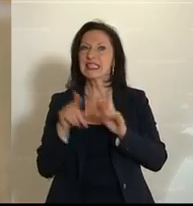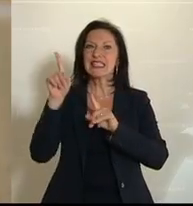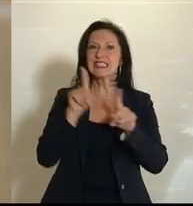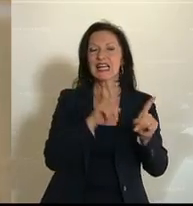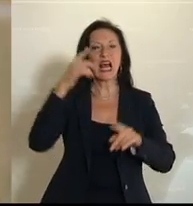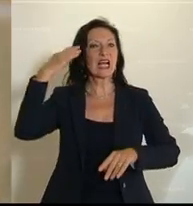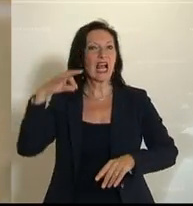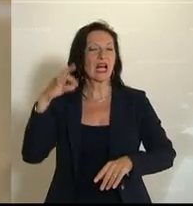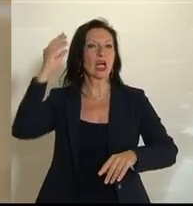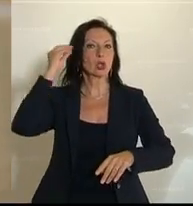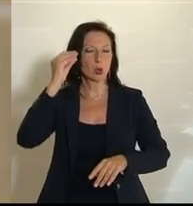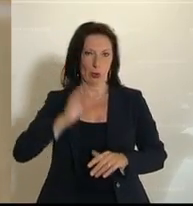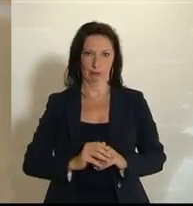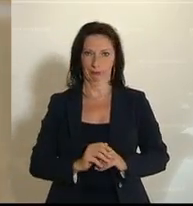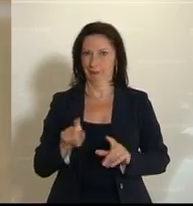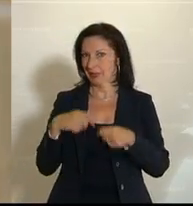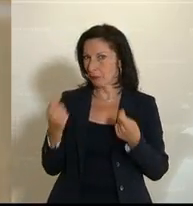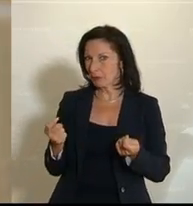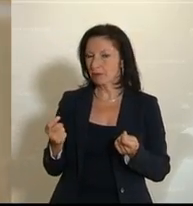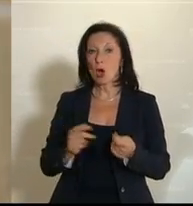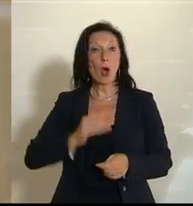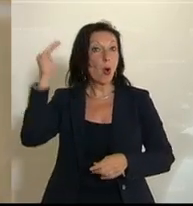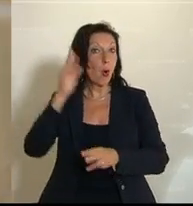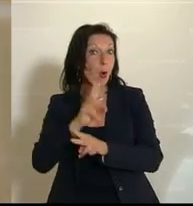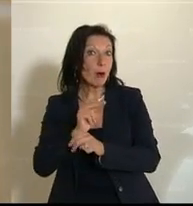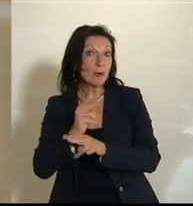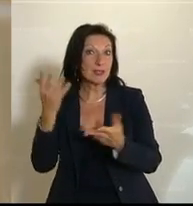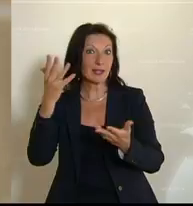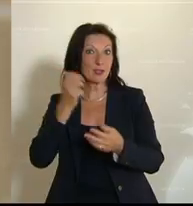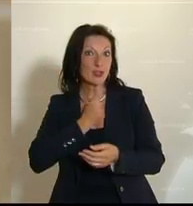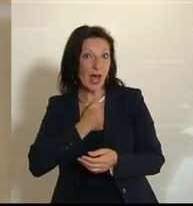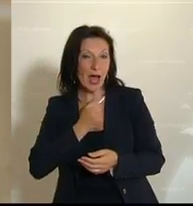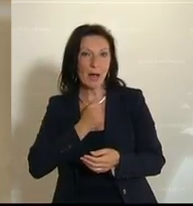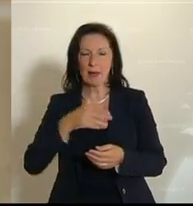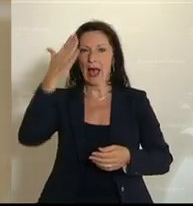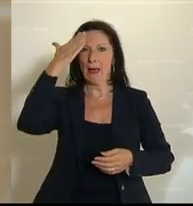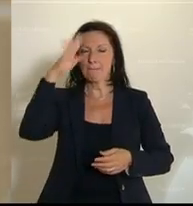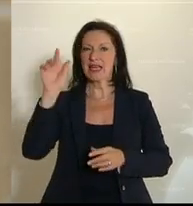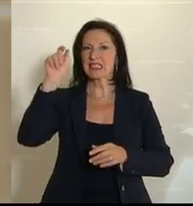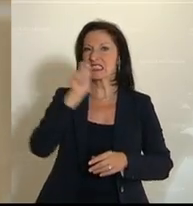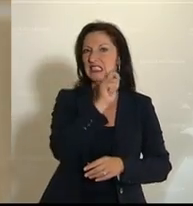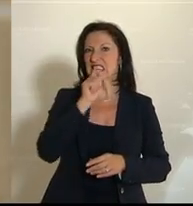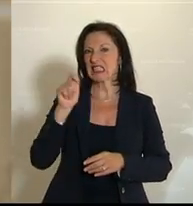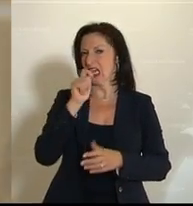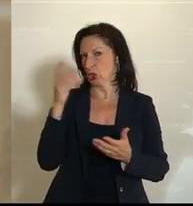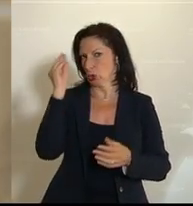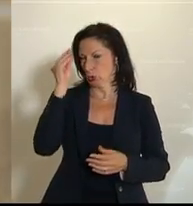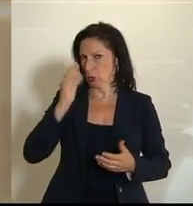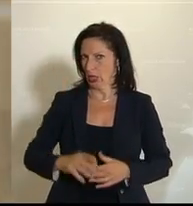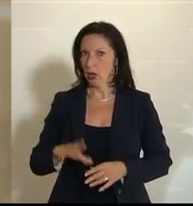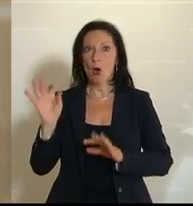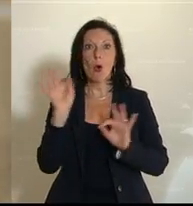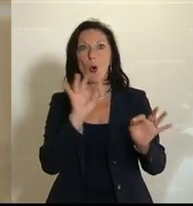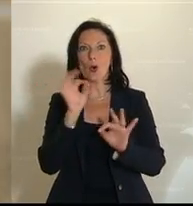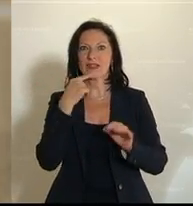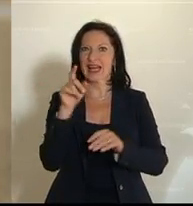Klingende Schule. In Oberösterreich und in der Steiermark die Meistersingerschule. In Salzburg das singende Klassenzimmer. Und da ist es ganz wichtig, dass